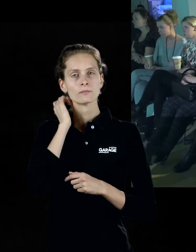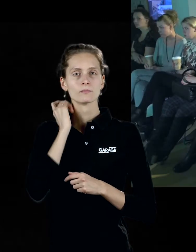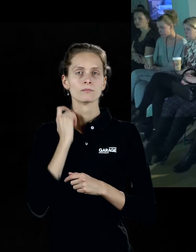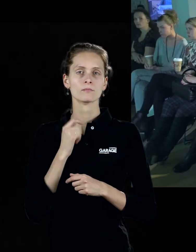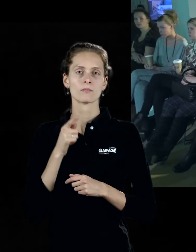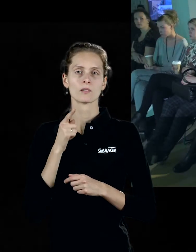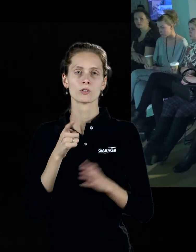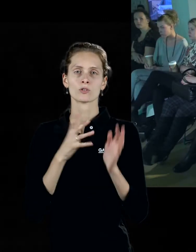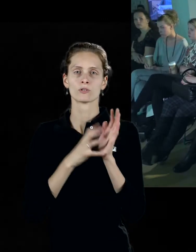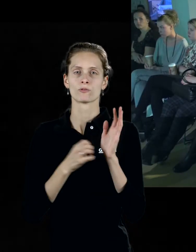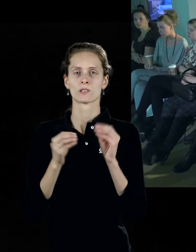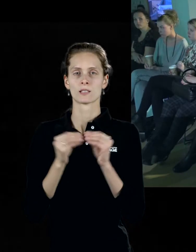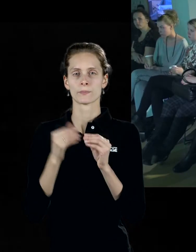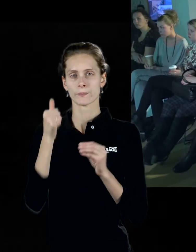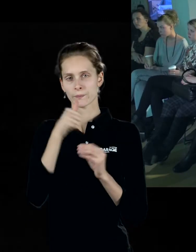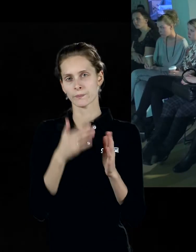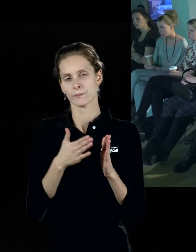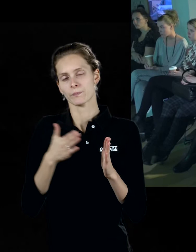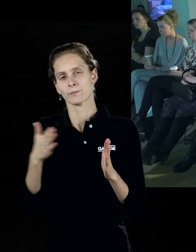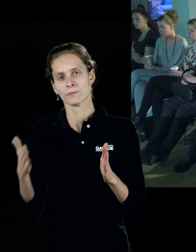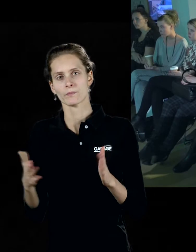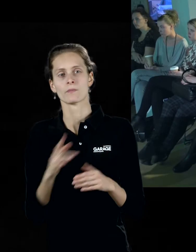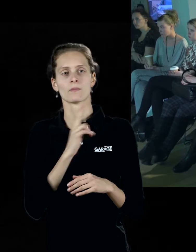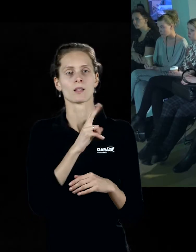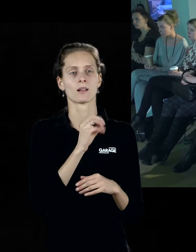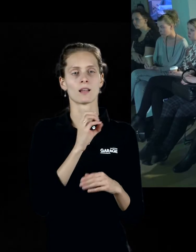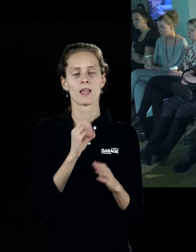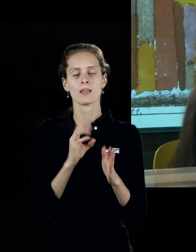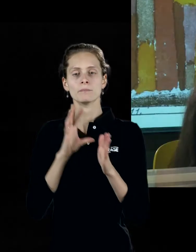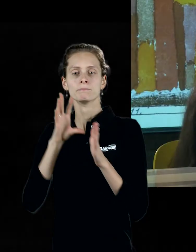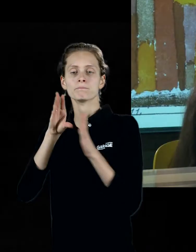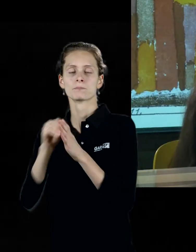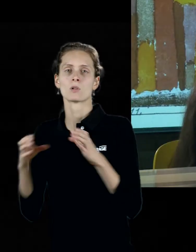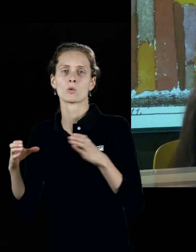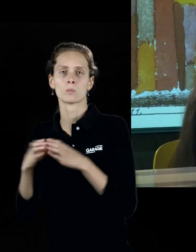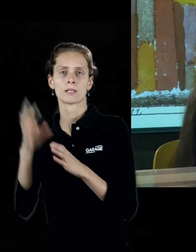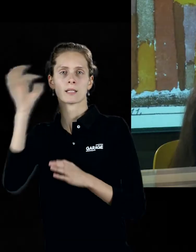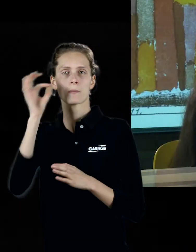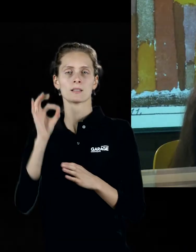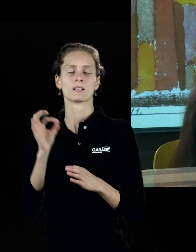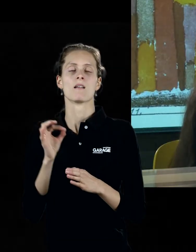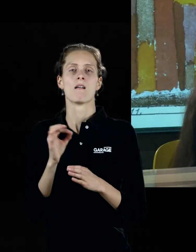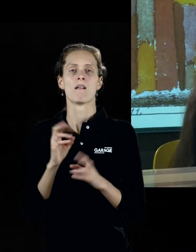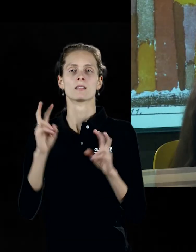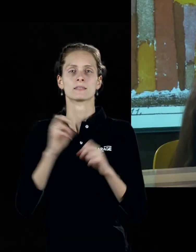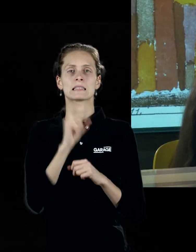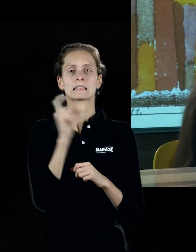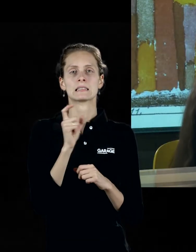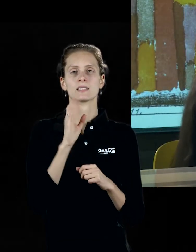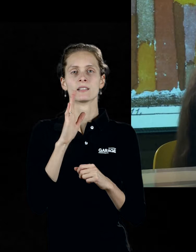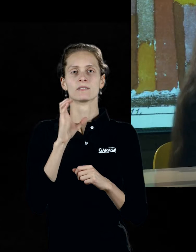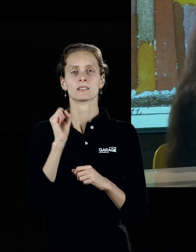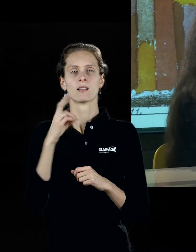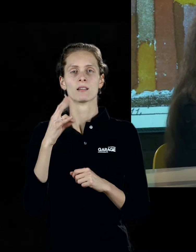-е годы Клей входит в экспрессионистскую группу «Синий всадник» немецкую и знакомится, собственно говоря, с Василием Кандинским,